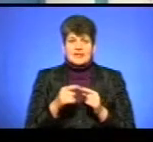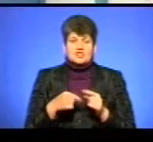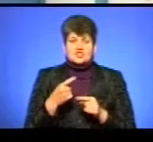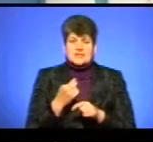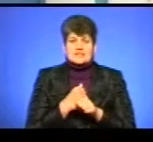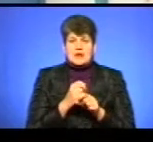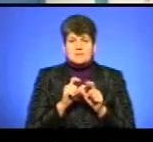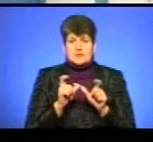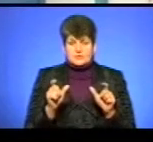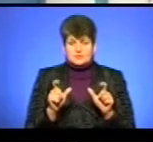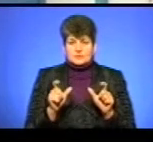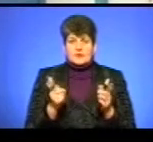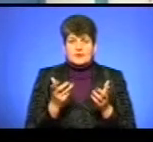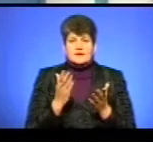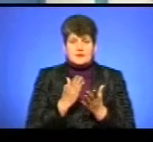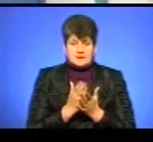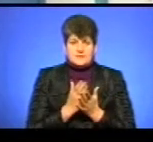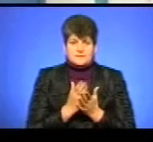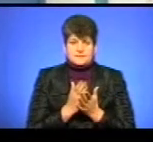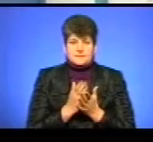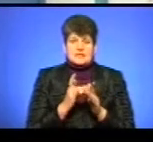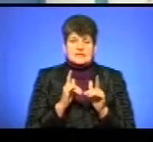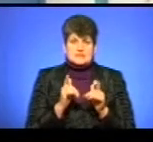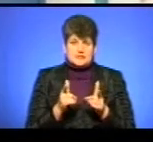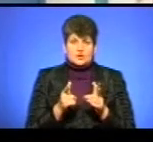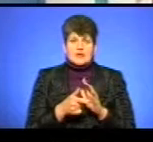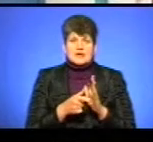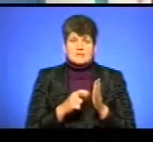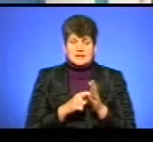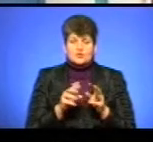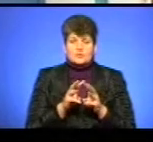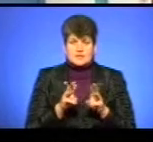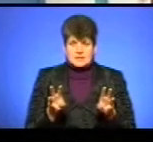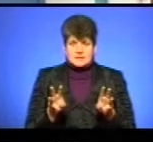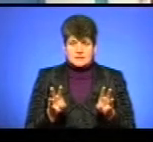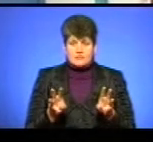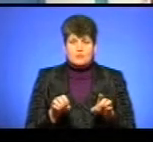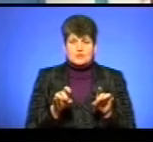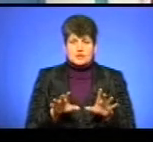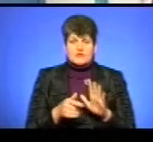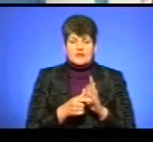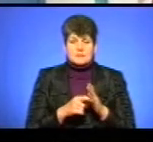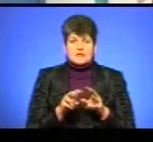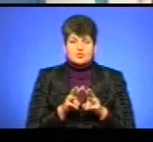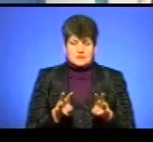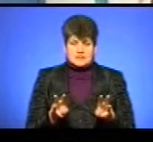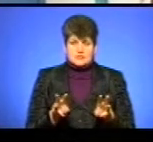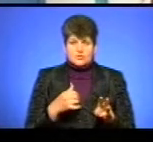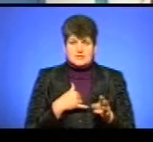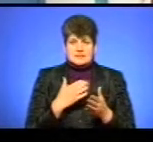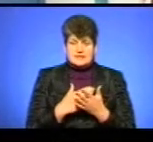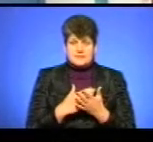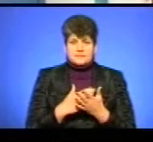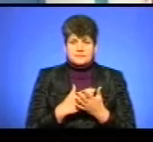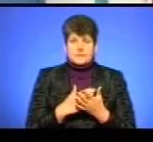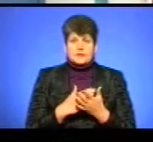аптечну мережу, яка є згідно постанови Кабінету Міністрів в нас є, аптечну